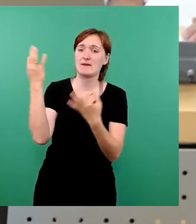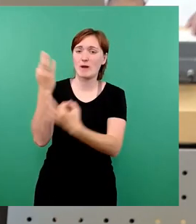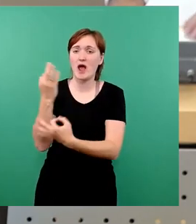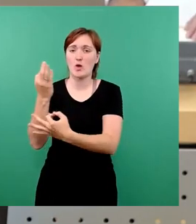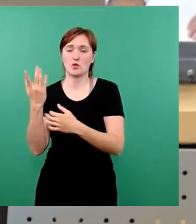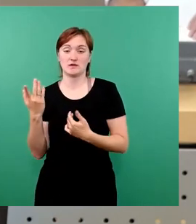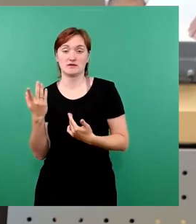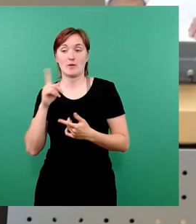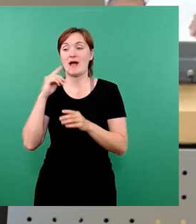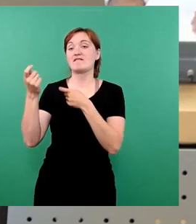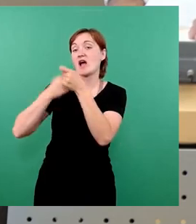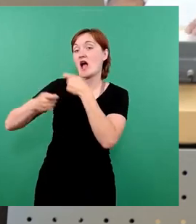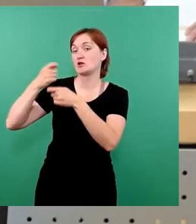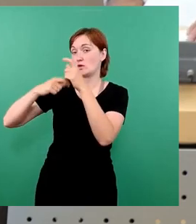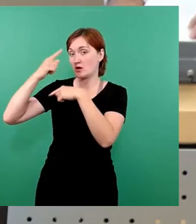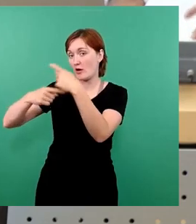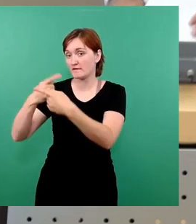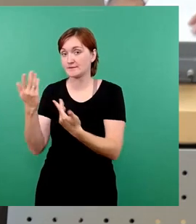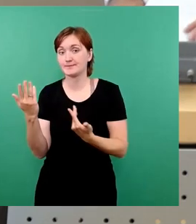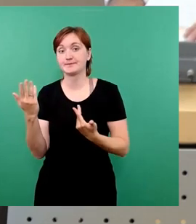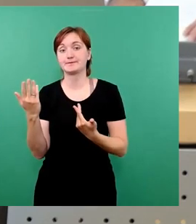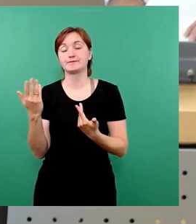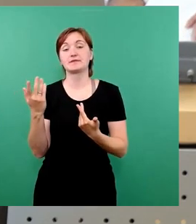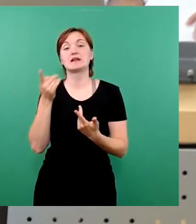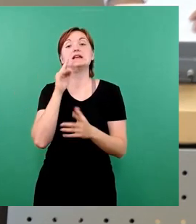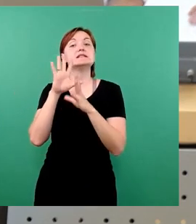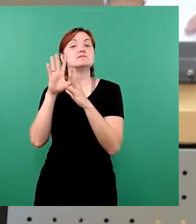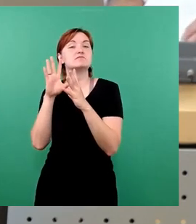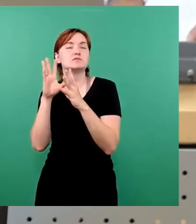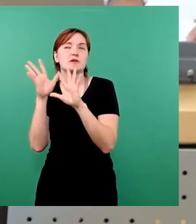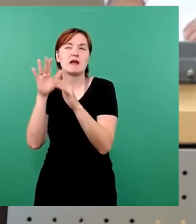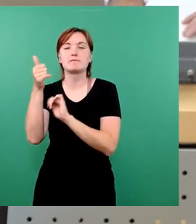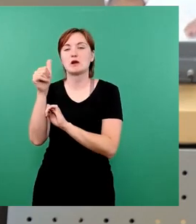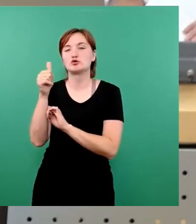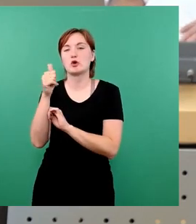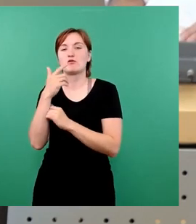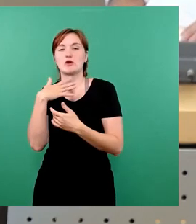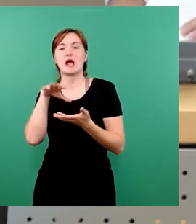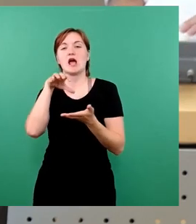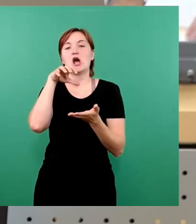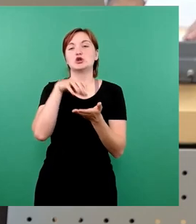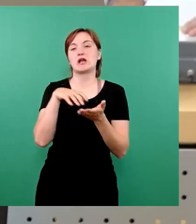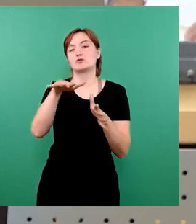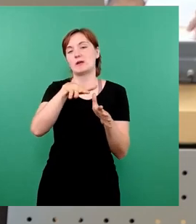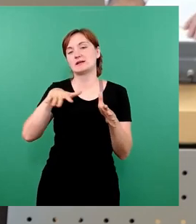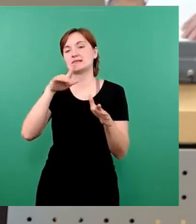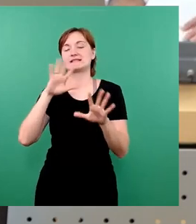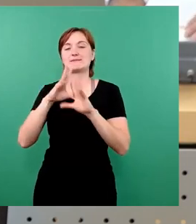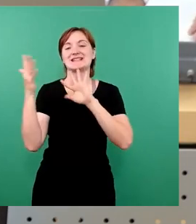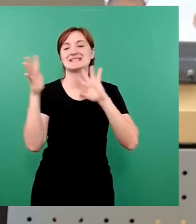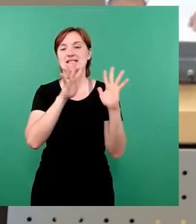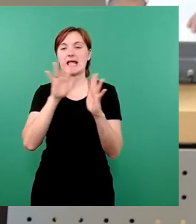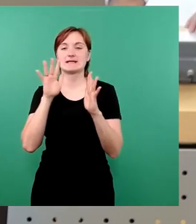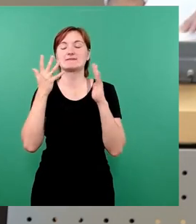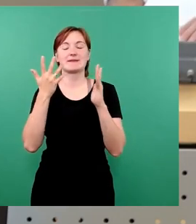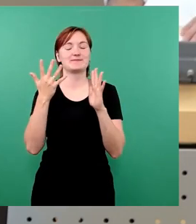entsprechende Verhandlungen aufgenommen und hat, sagen wir mal pauschal, über jeden Stadt- und Landkreis 10 Millionen zusätzliche Verfügung gestellt. Da gibt